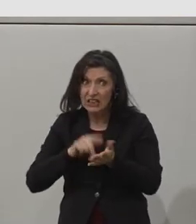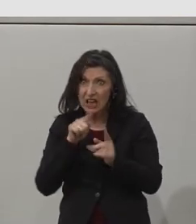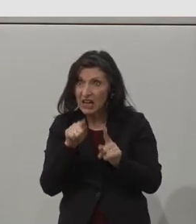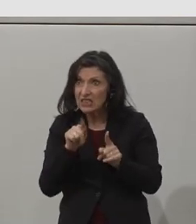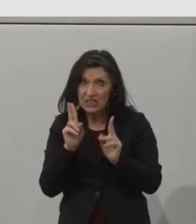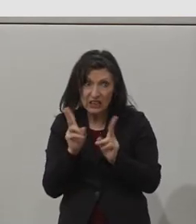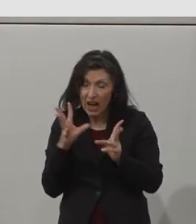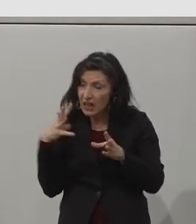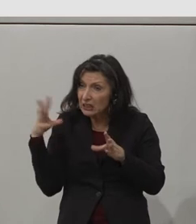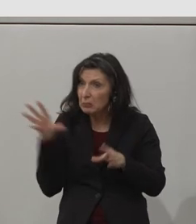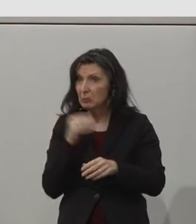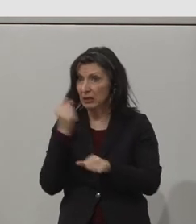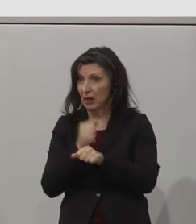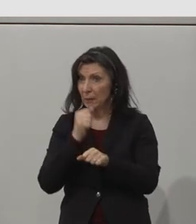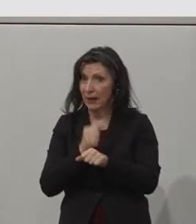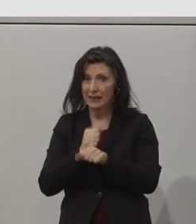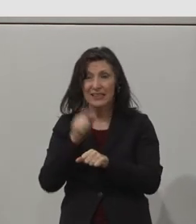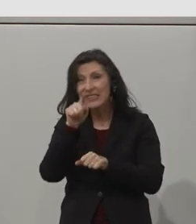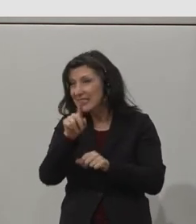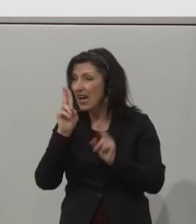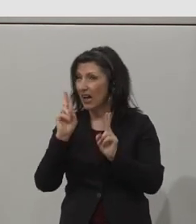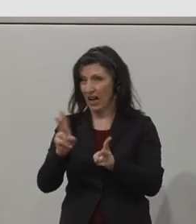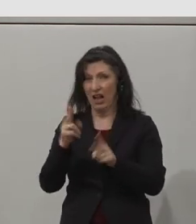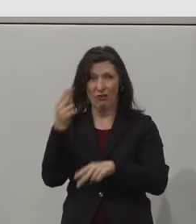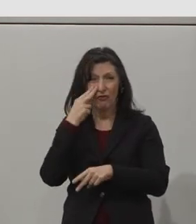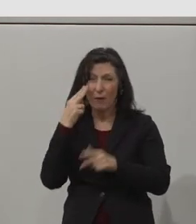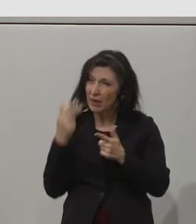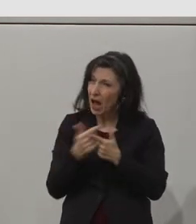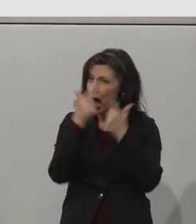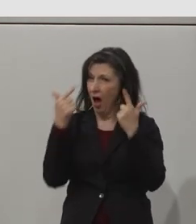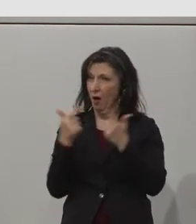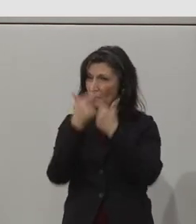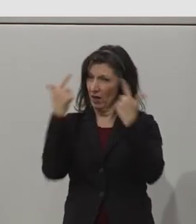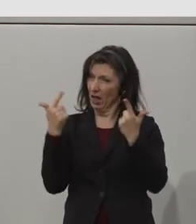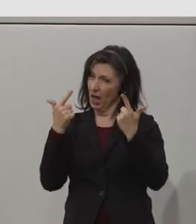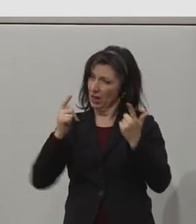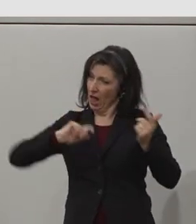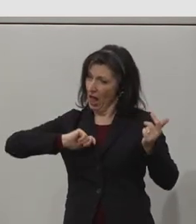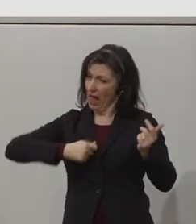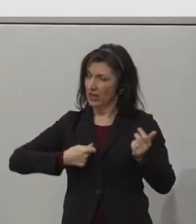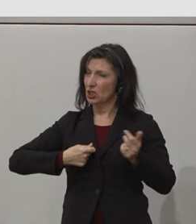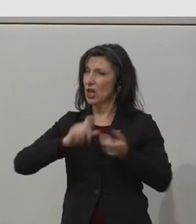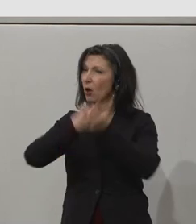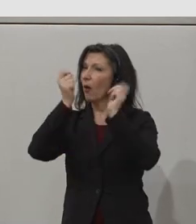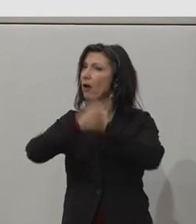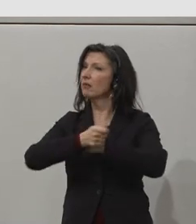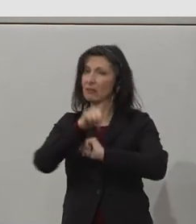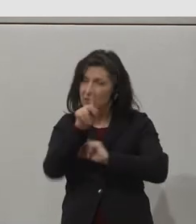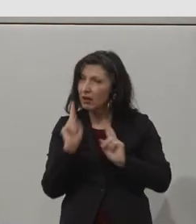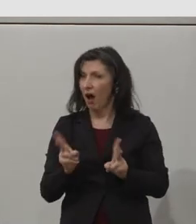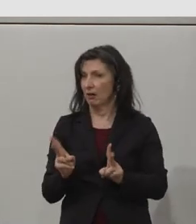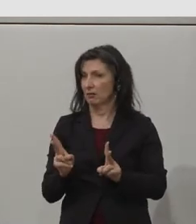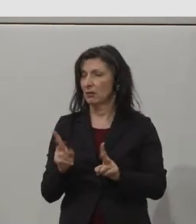mentality of complying with a legal requirement towards building products that every single person